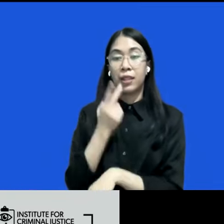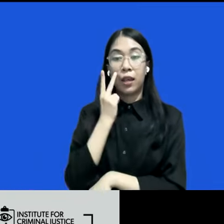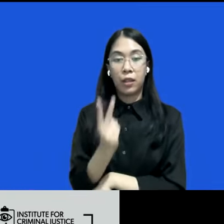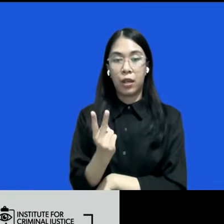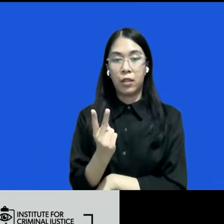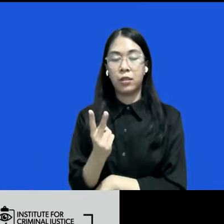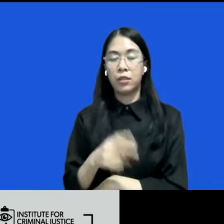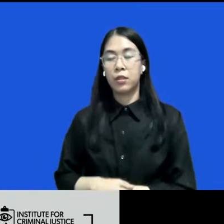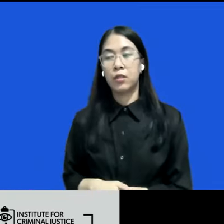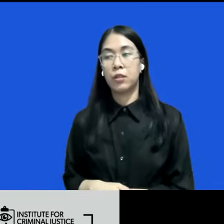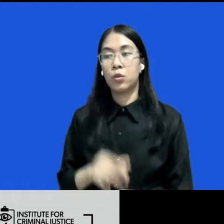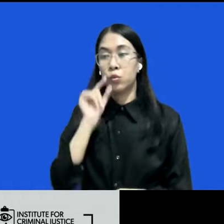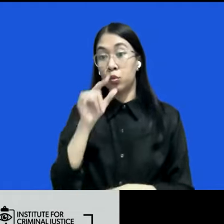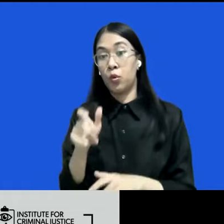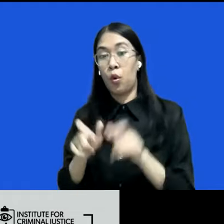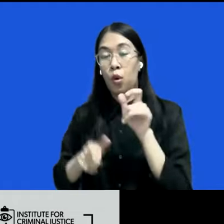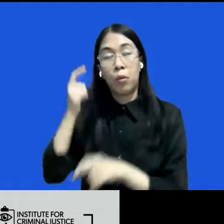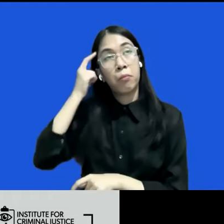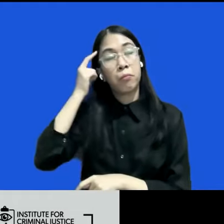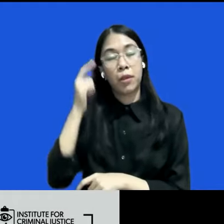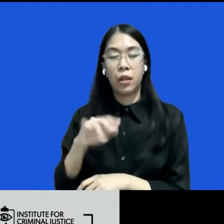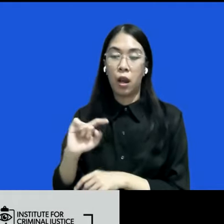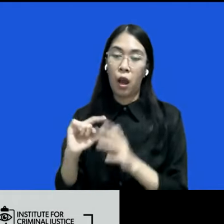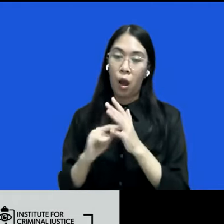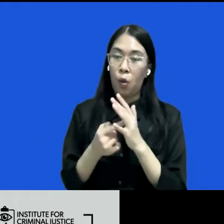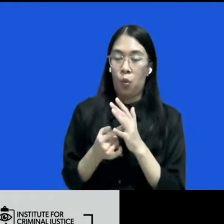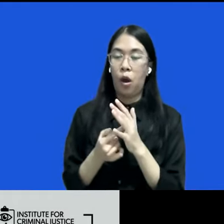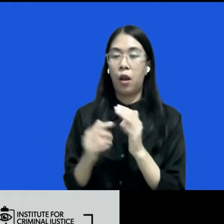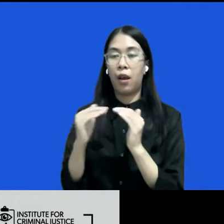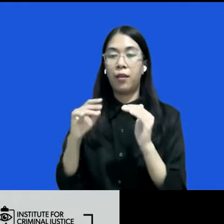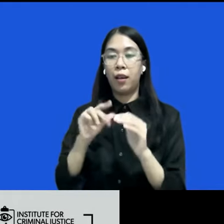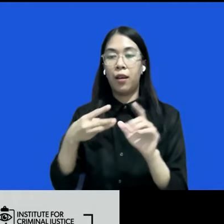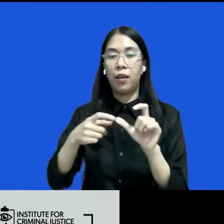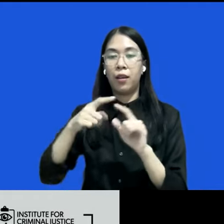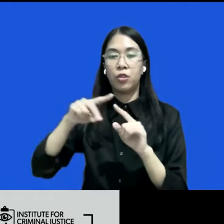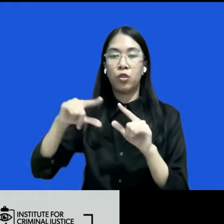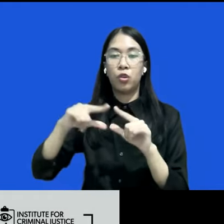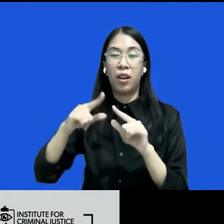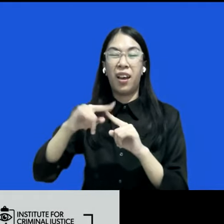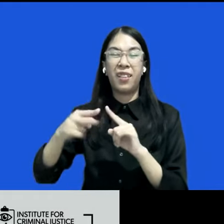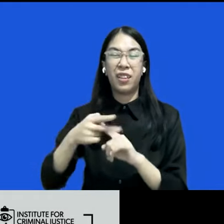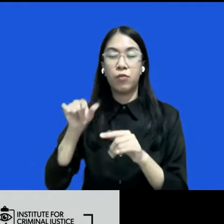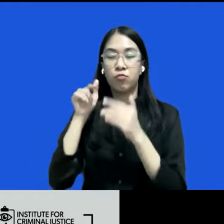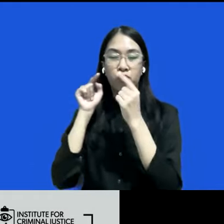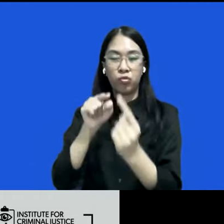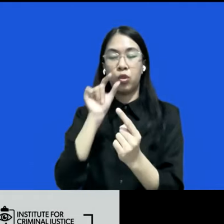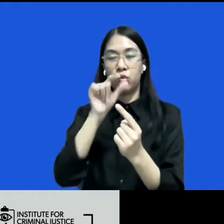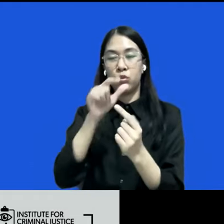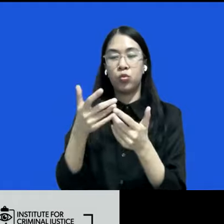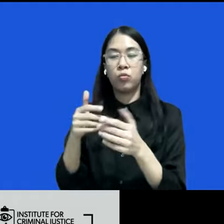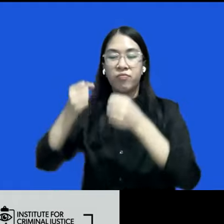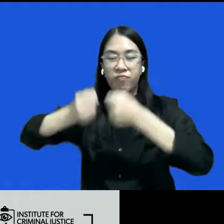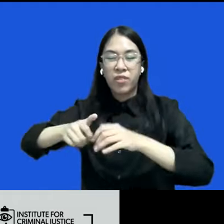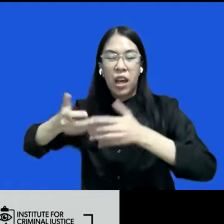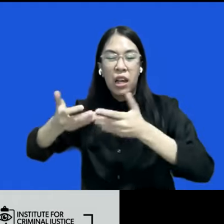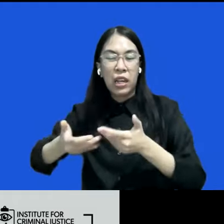di pemikir awalnya restoratif justice sendiri tidak pernah untuk ditujukan untuk tindak pidana ringan jadi memang